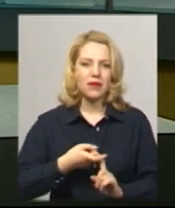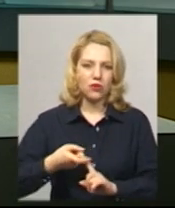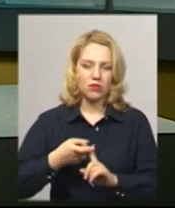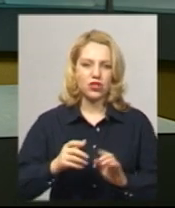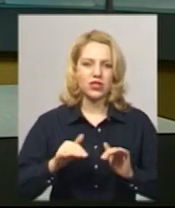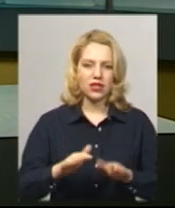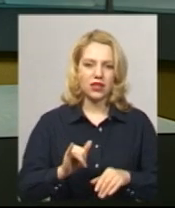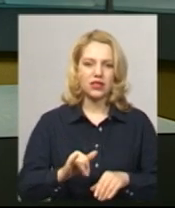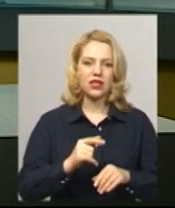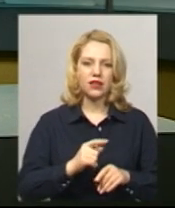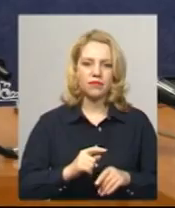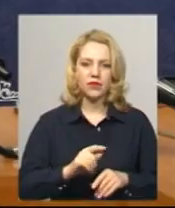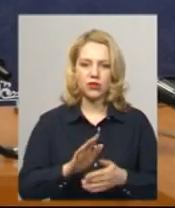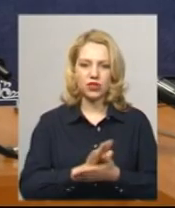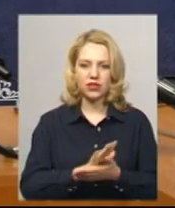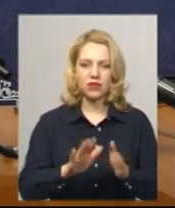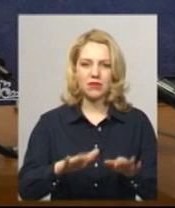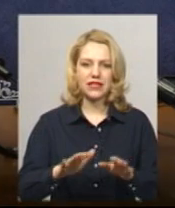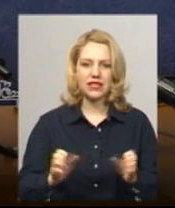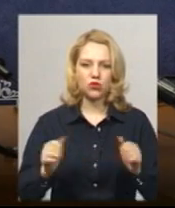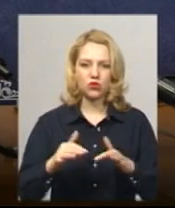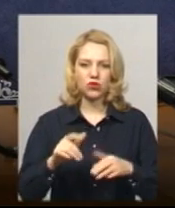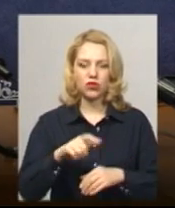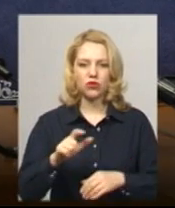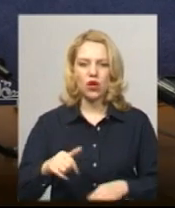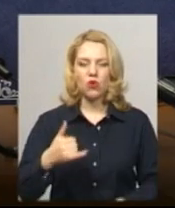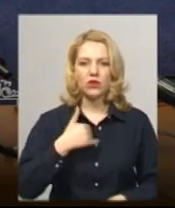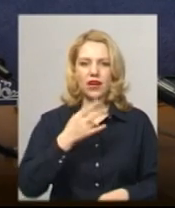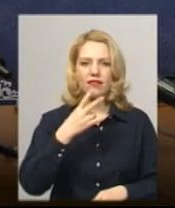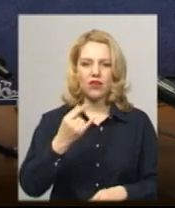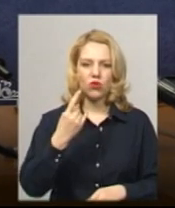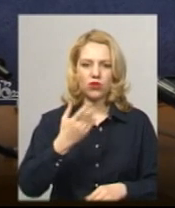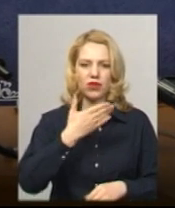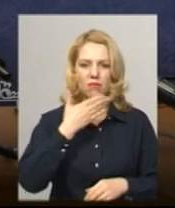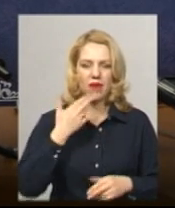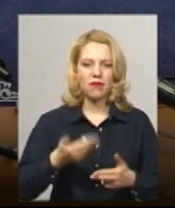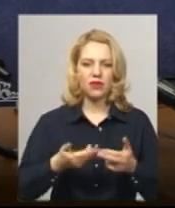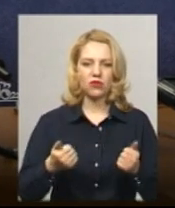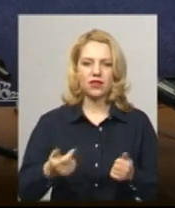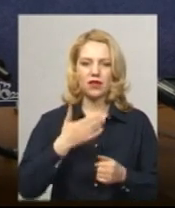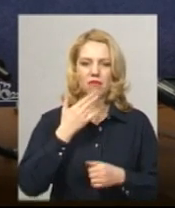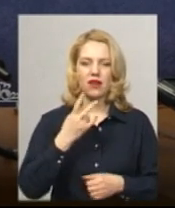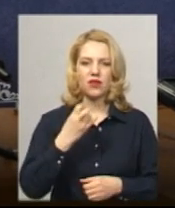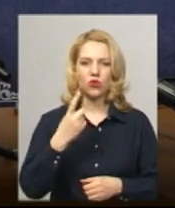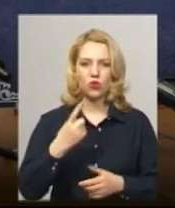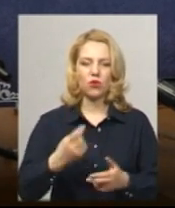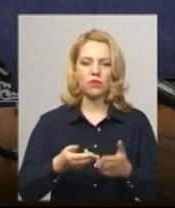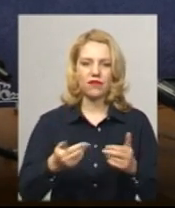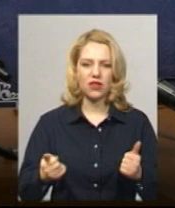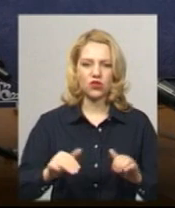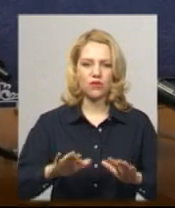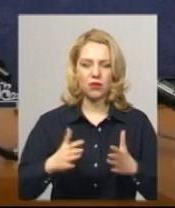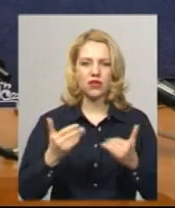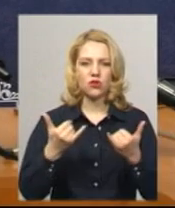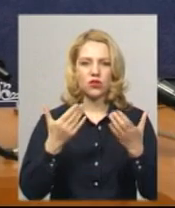скупчень людей. В нас немає жодної підозри, нас немає жодного підтвердженого випадку. На